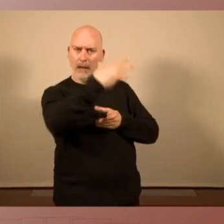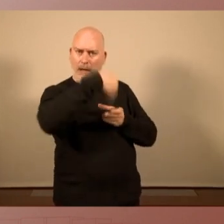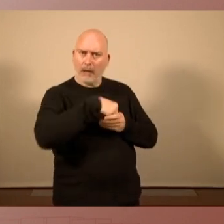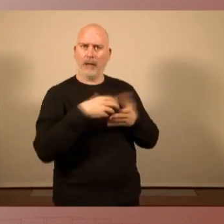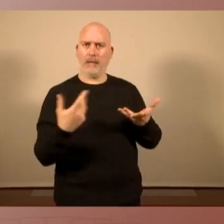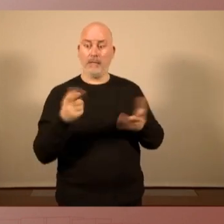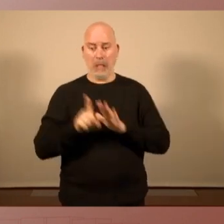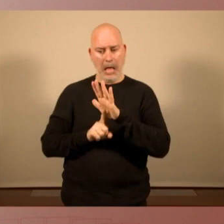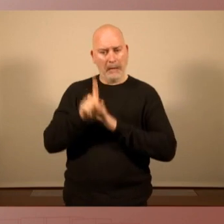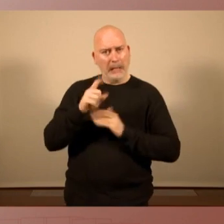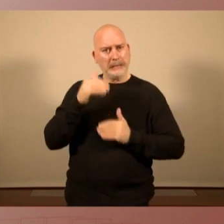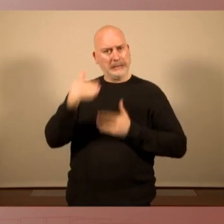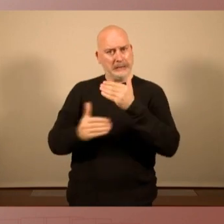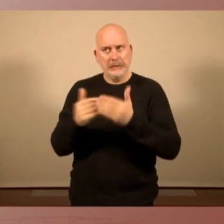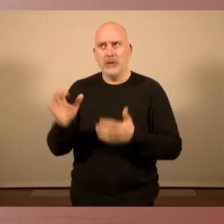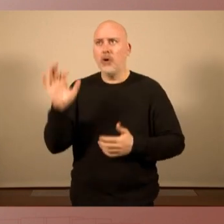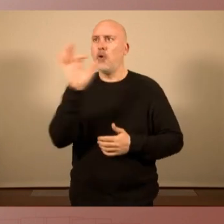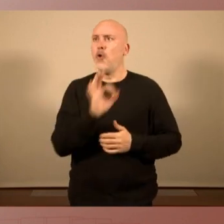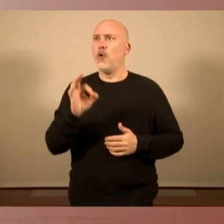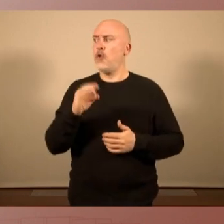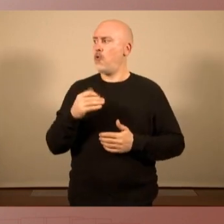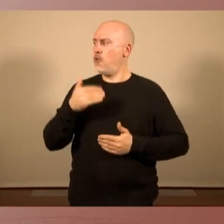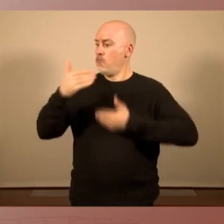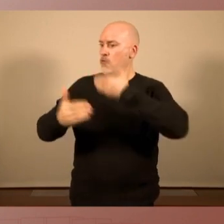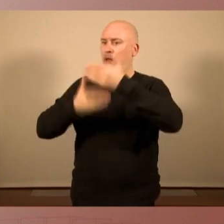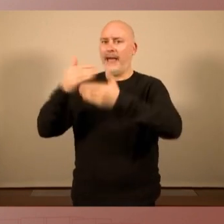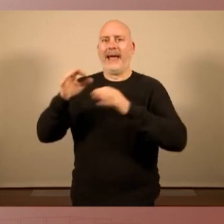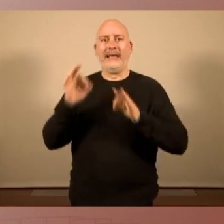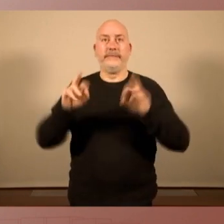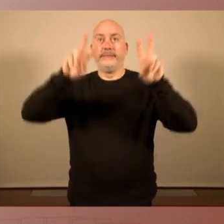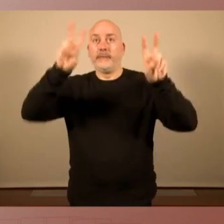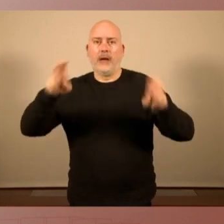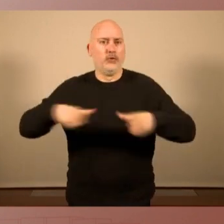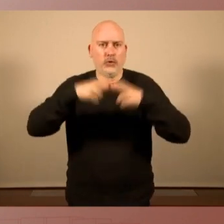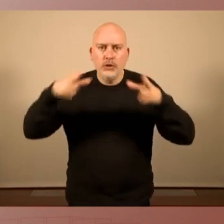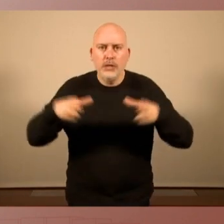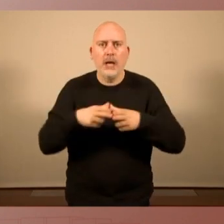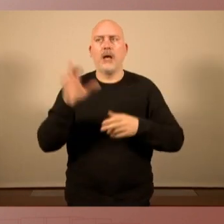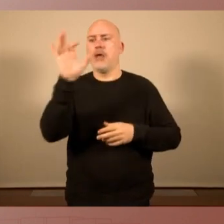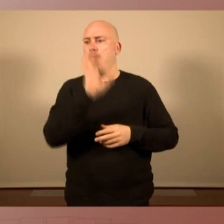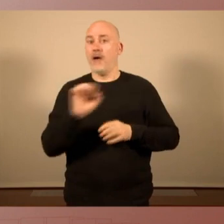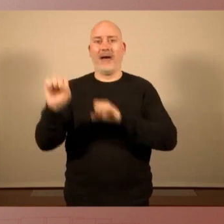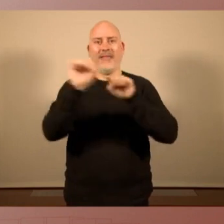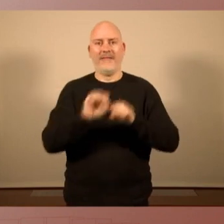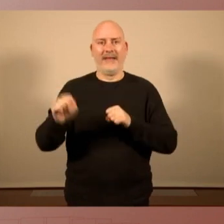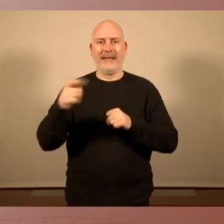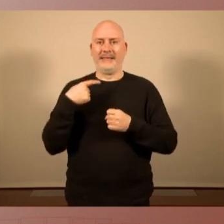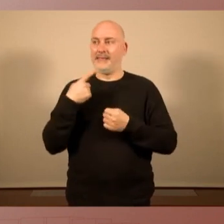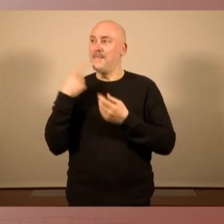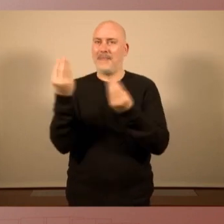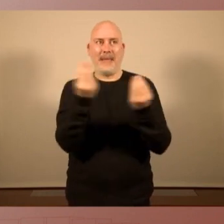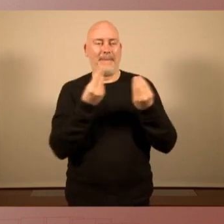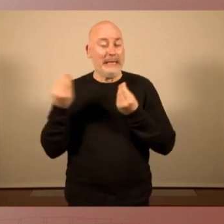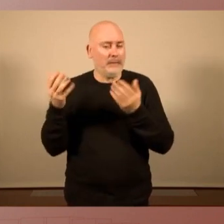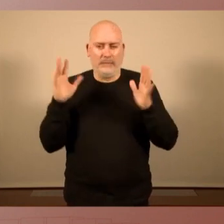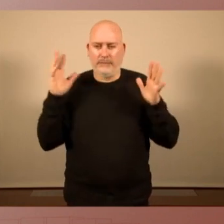'avenç, qualsevol mena de progrés en clau social, en clau de defensa mediambiental, en clau d'igualtat de